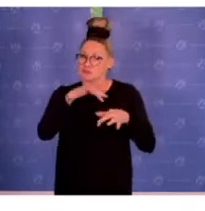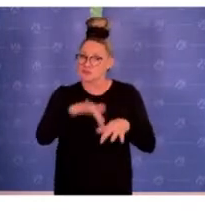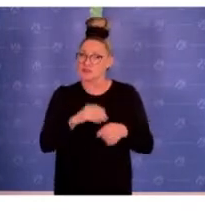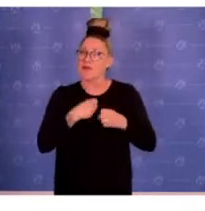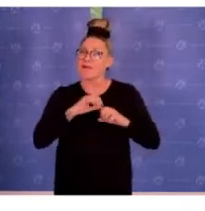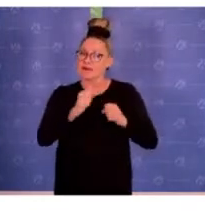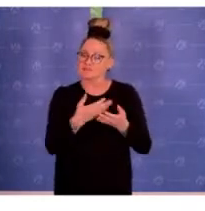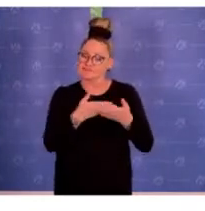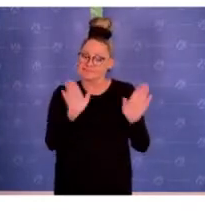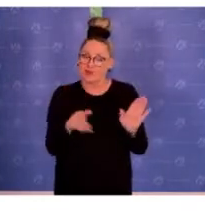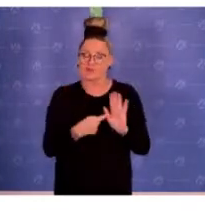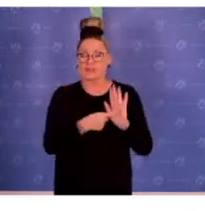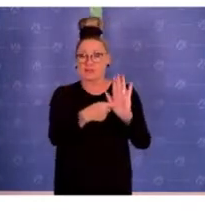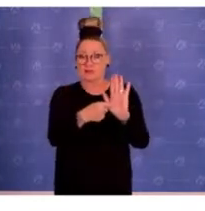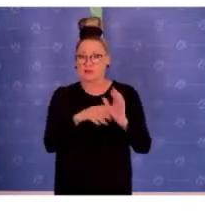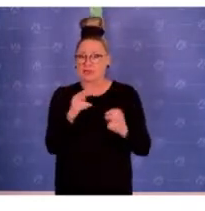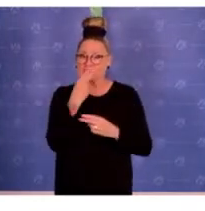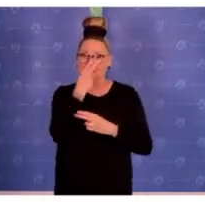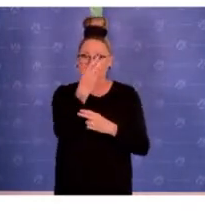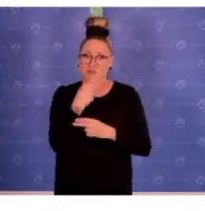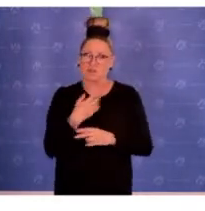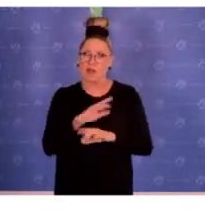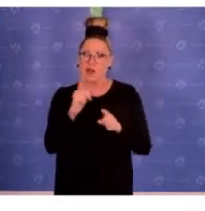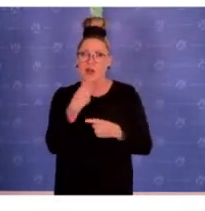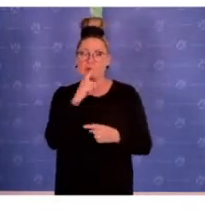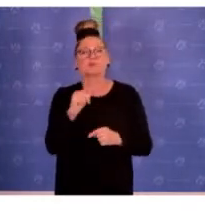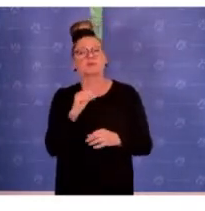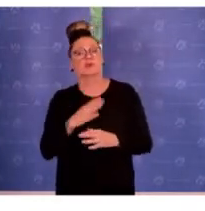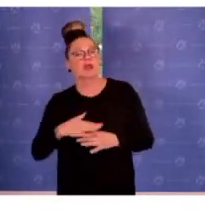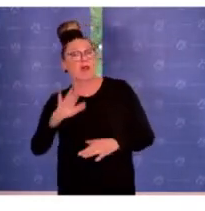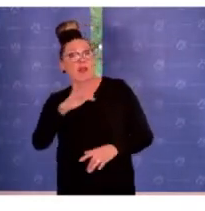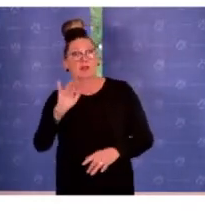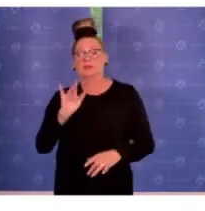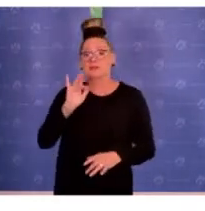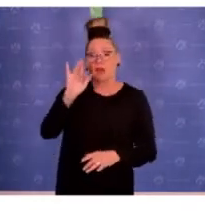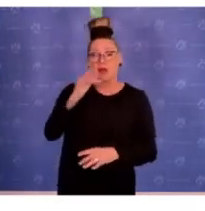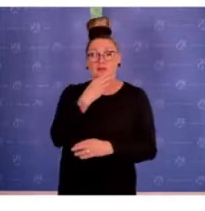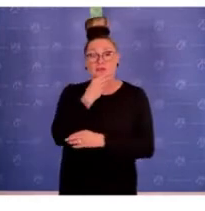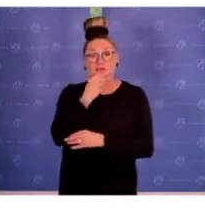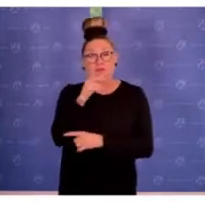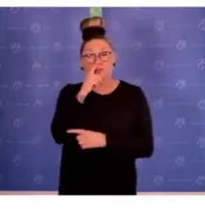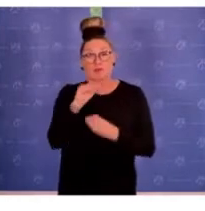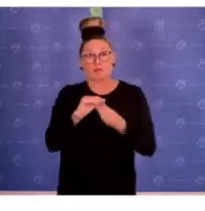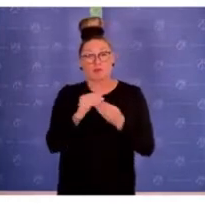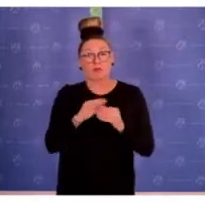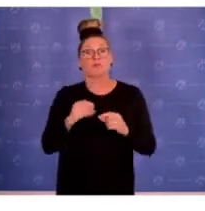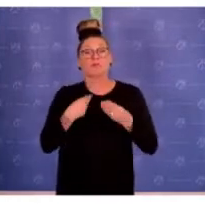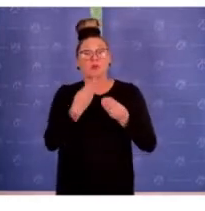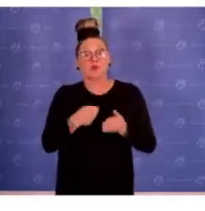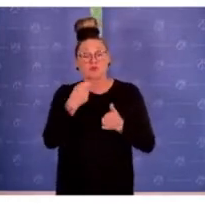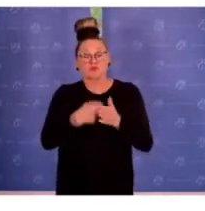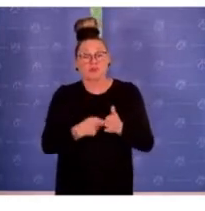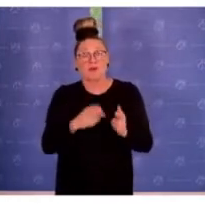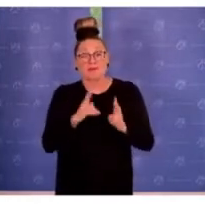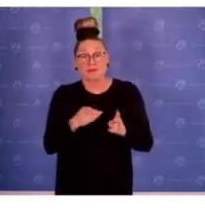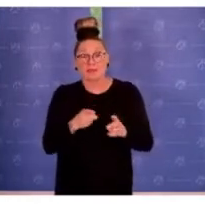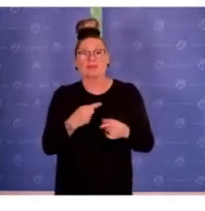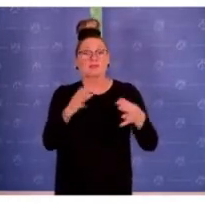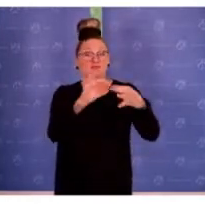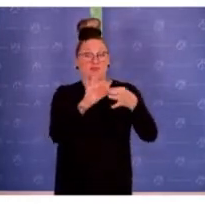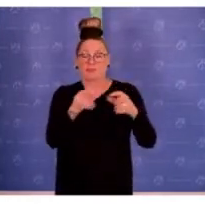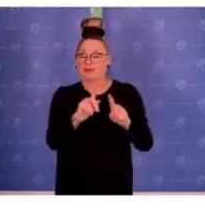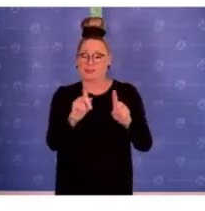glaube ich, auch herstellen, dass quasi nicht alles, was antisemitisch und damit problematisch ist, auch strafrechtlich erfasst ist, aber trotzdem